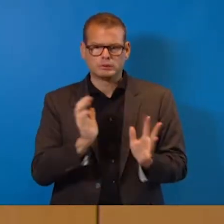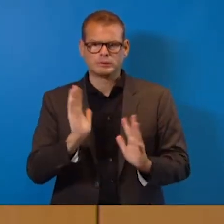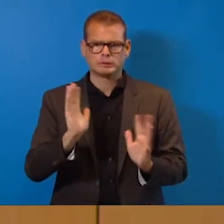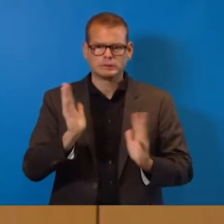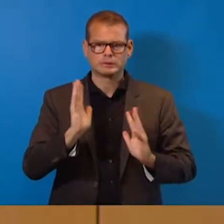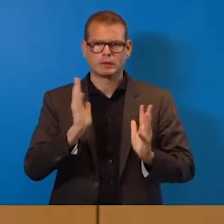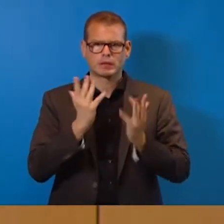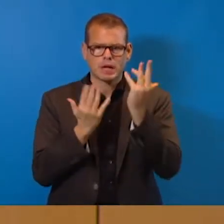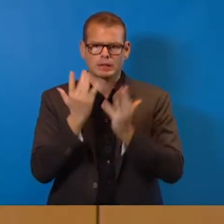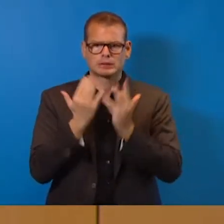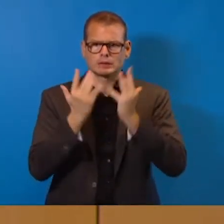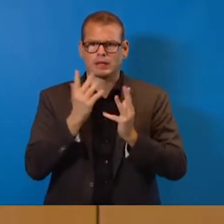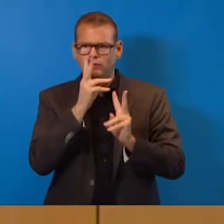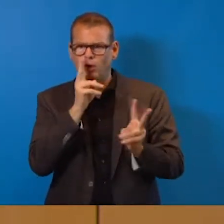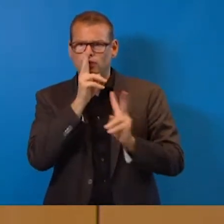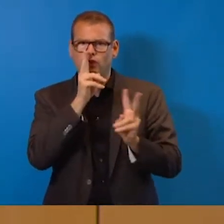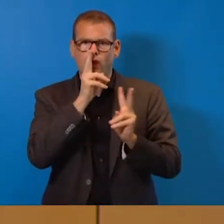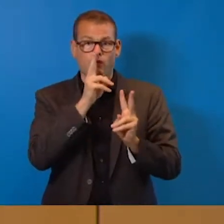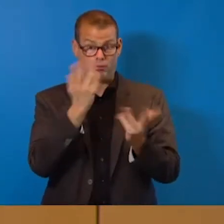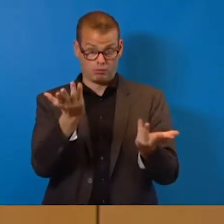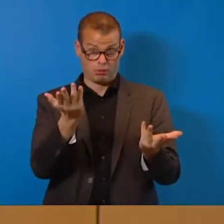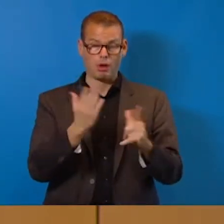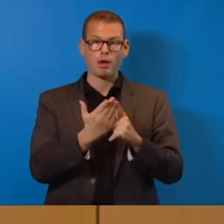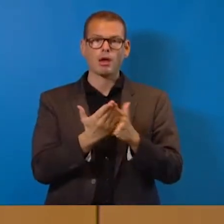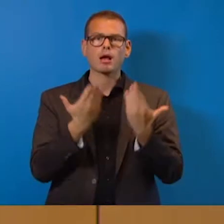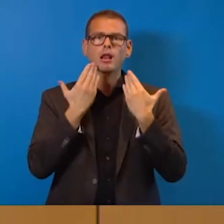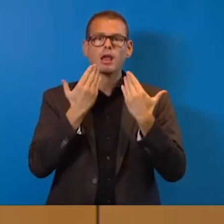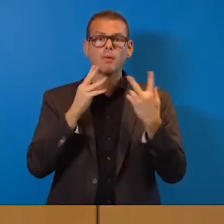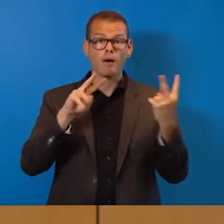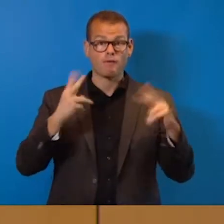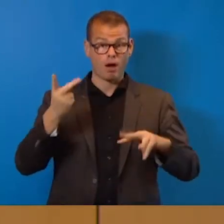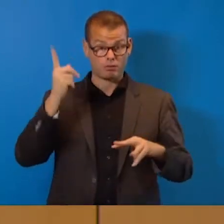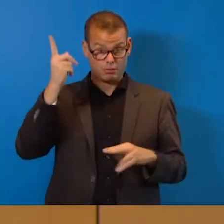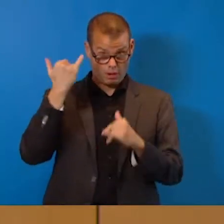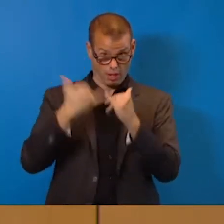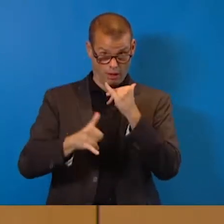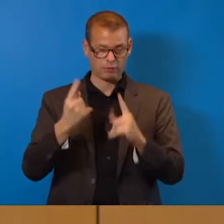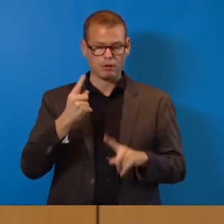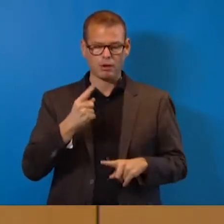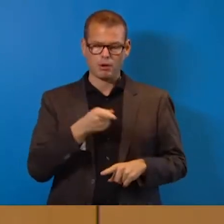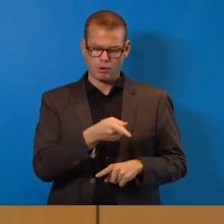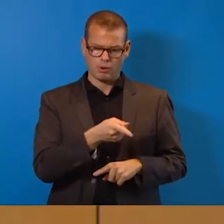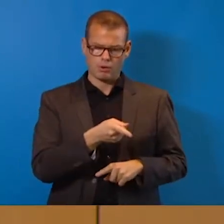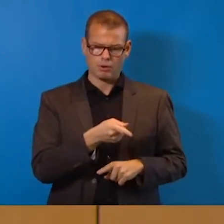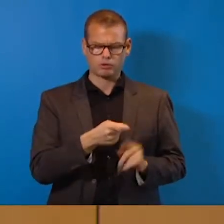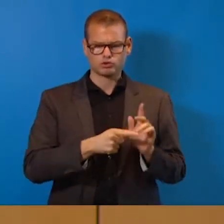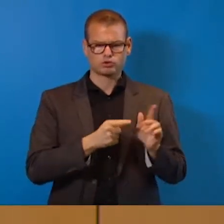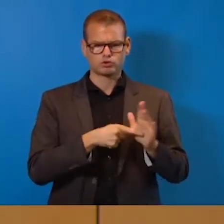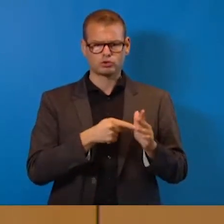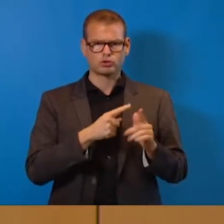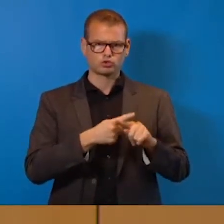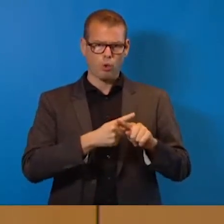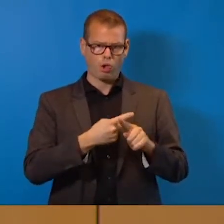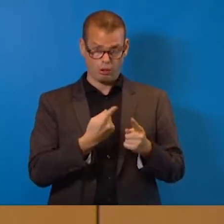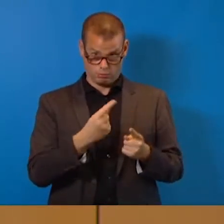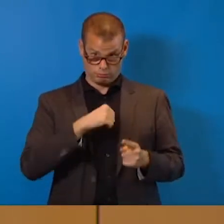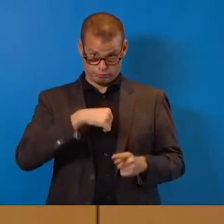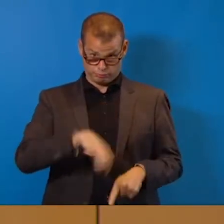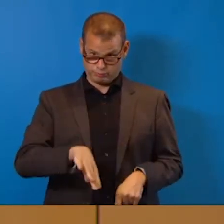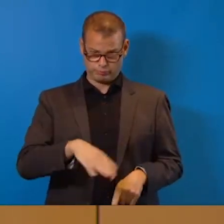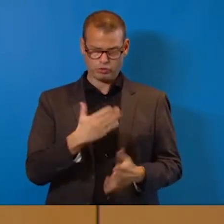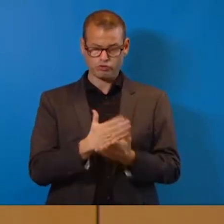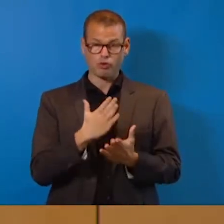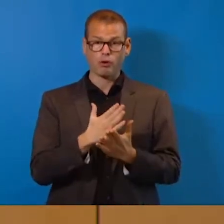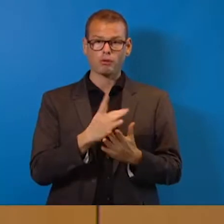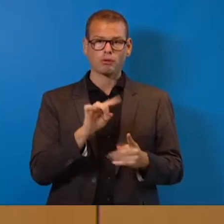immer nur auf die Zahlen zu schauen. Aber am Klimawandel, dem ist am Ende egal, ob die schwarze Null dasteht oder nicht. Sie können von Ihren Euros oder Ihre